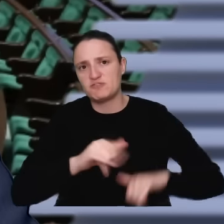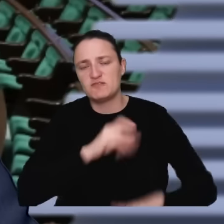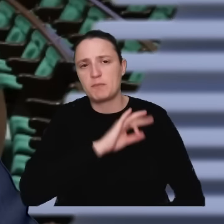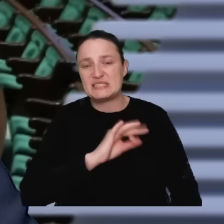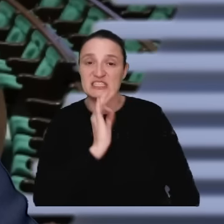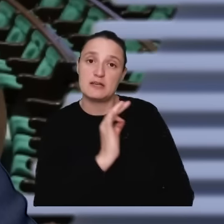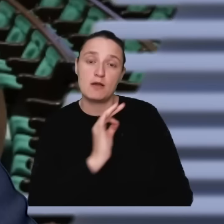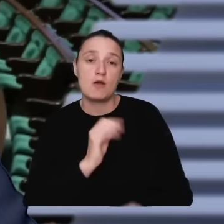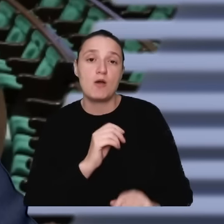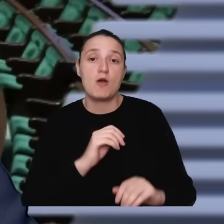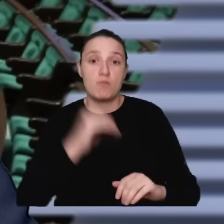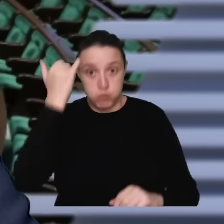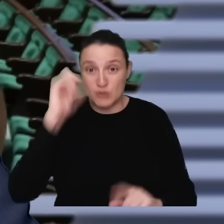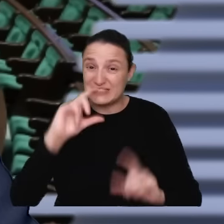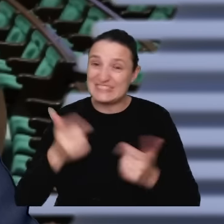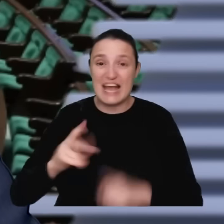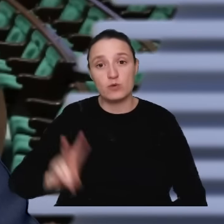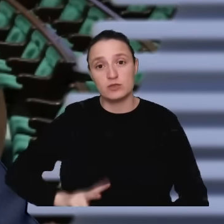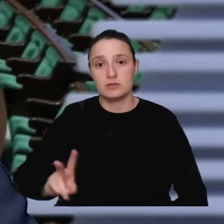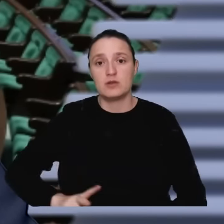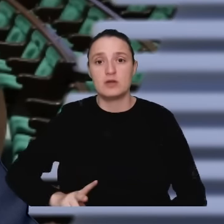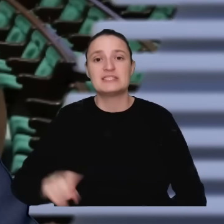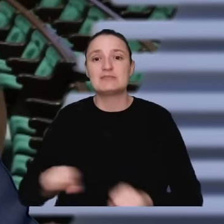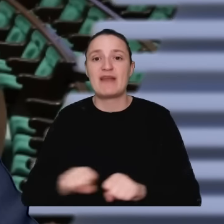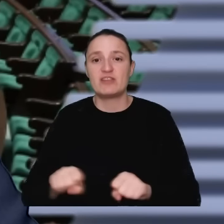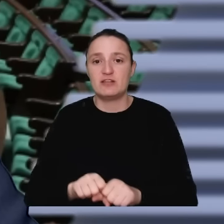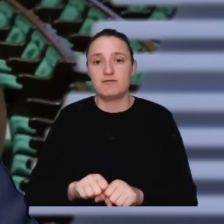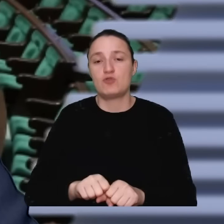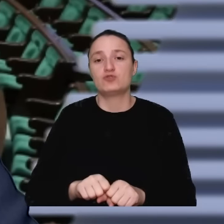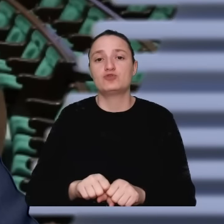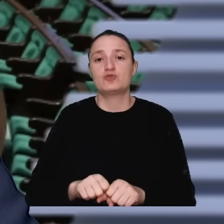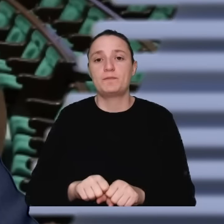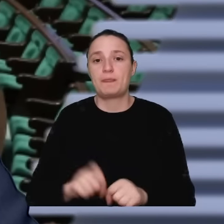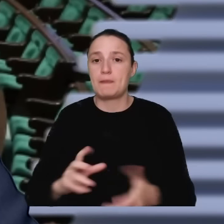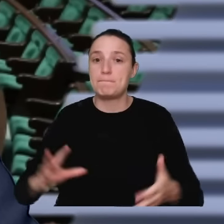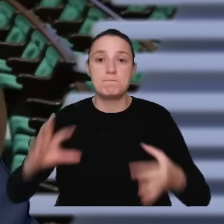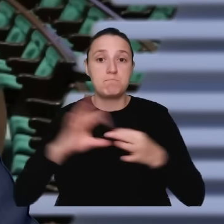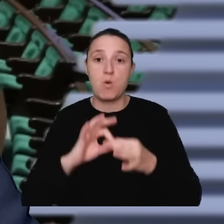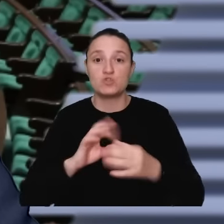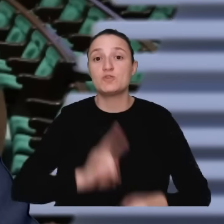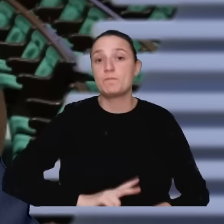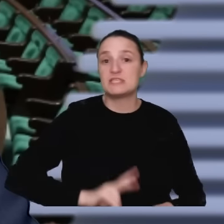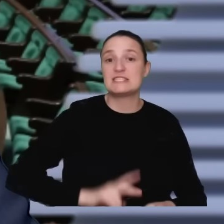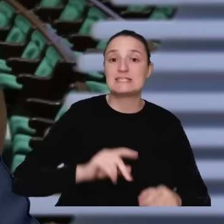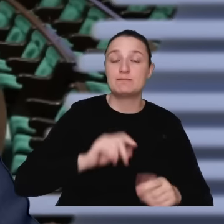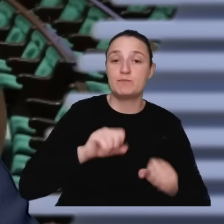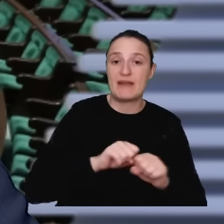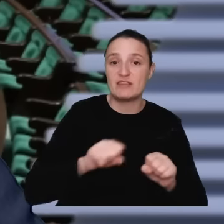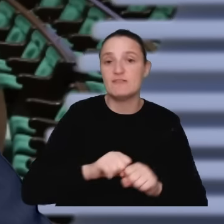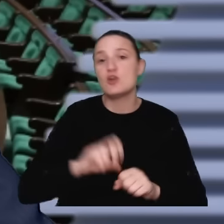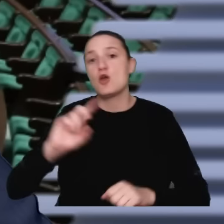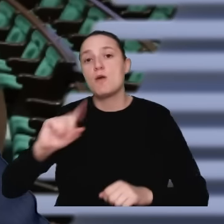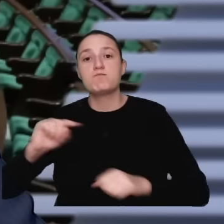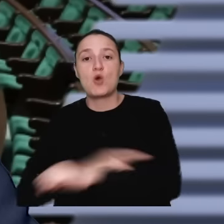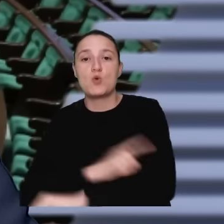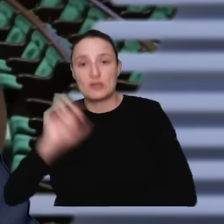cały resort sprawiedliwości, no i połączyliście stanowisko ministra sprawiedliwości z prokuratorem generalnym, czyli też